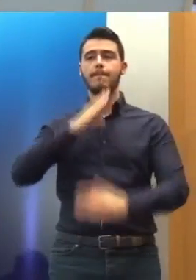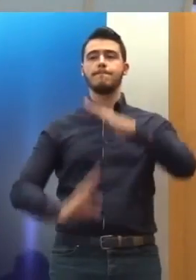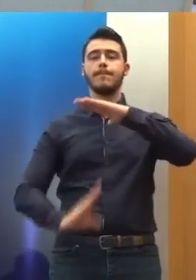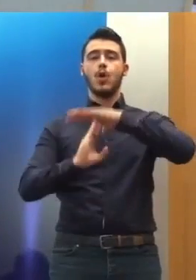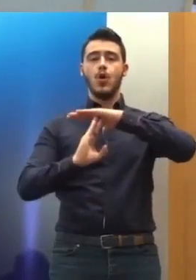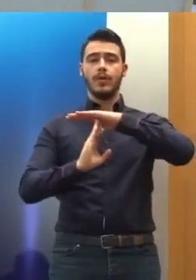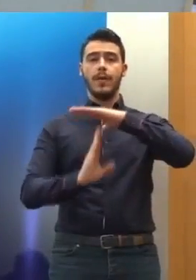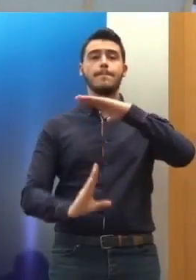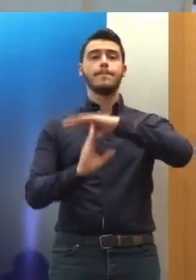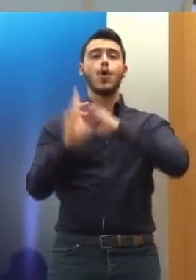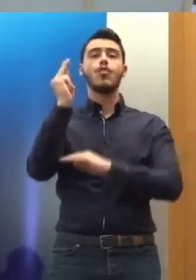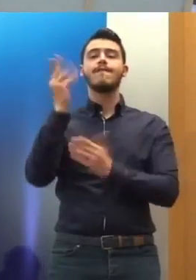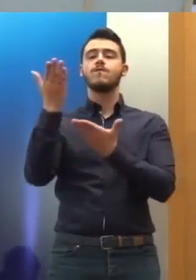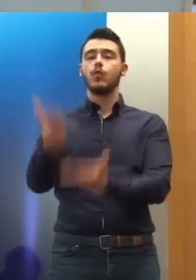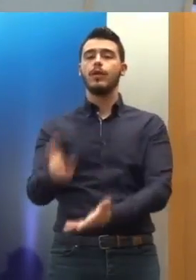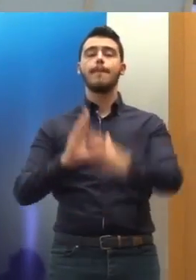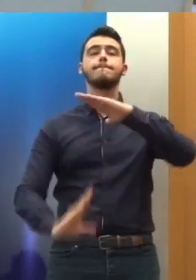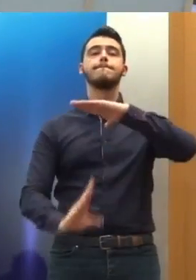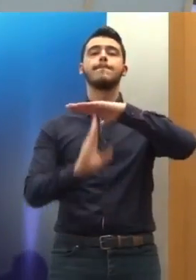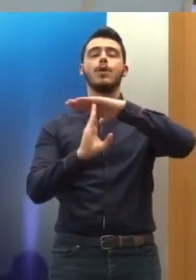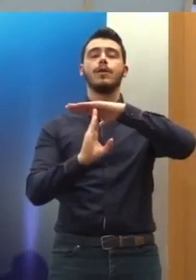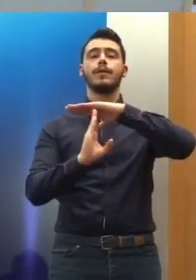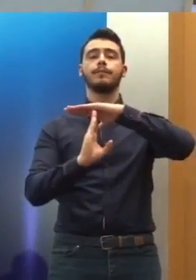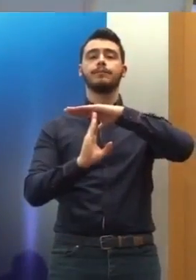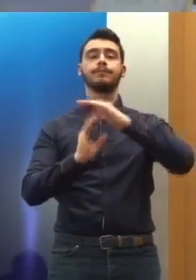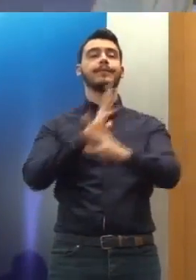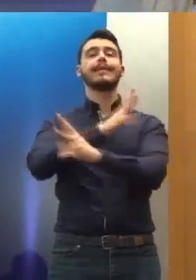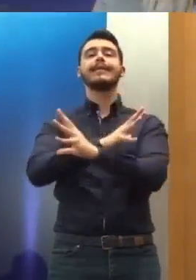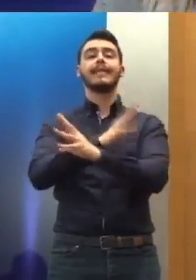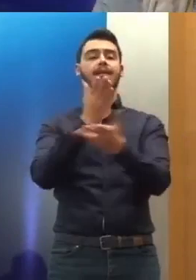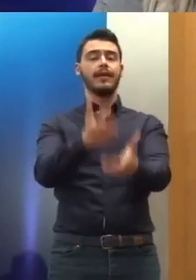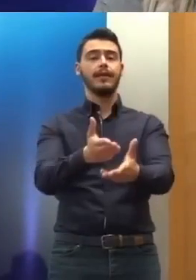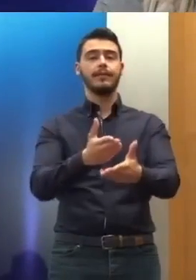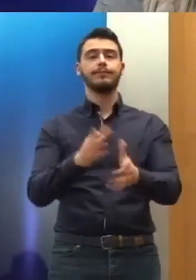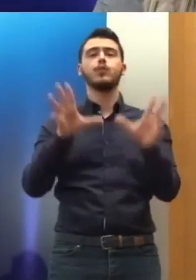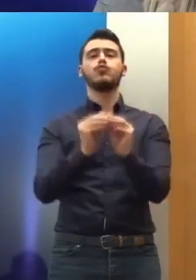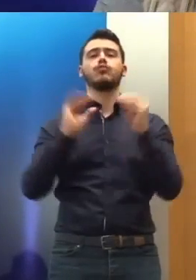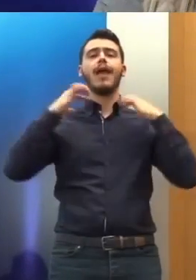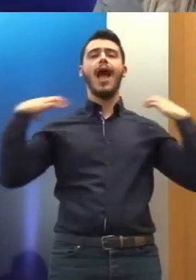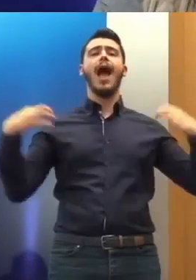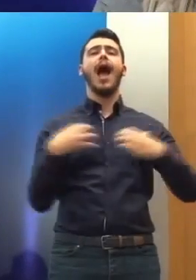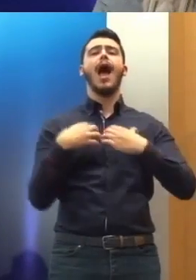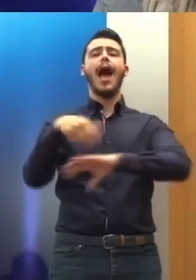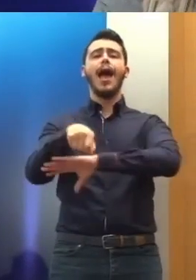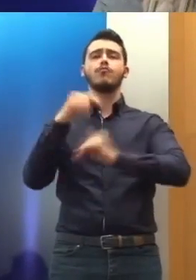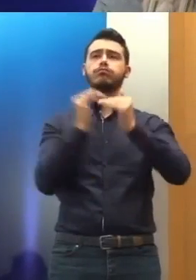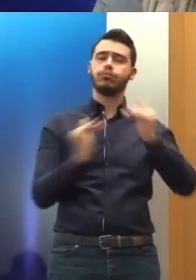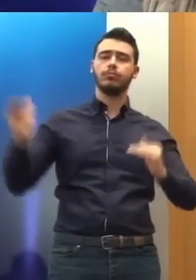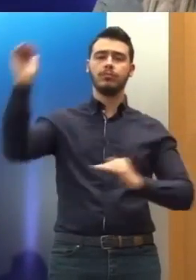Κύριε Πρόεδρε της Βουλής, κυρία Ισαγγελέα του Ερειουπάγου, αγαπητοί